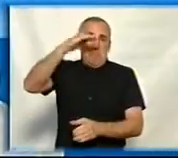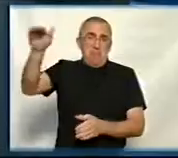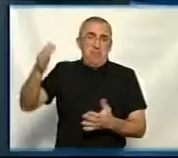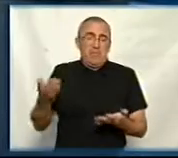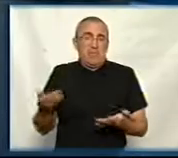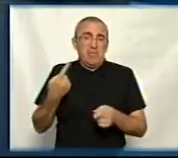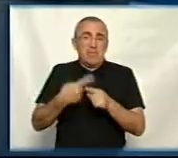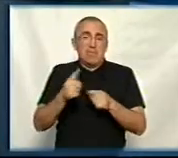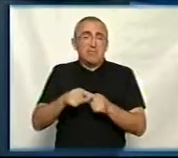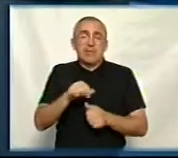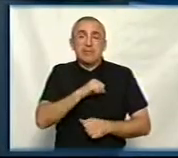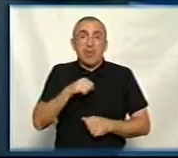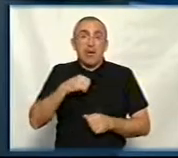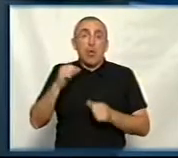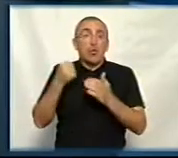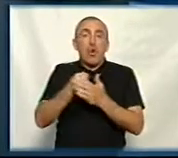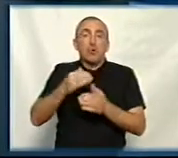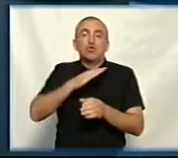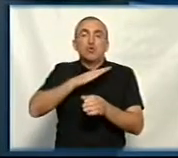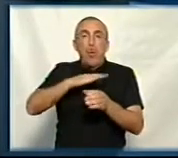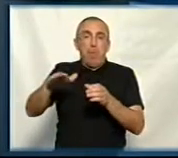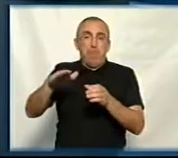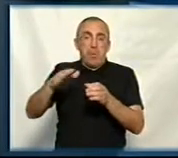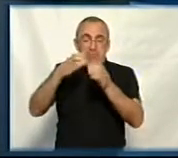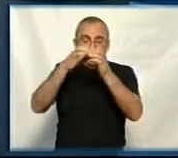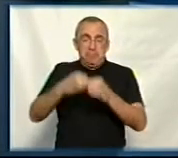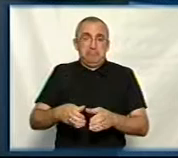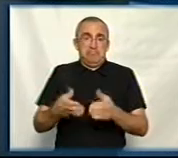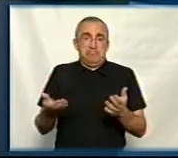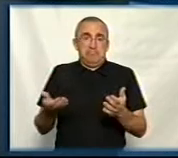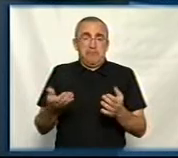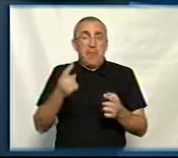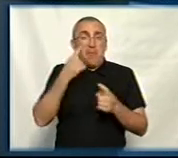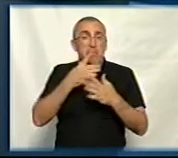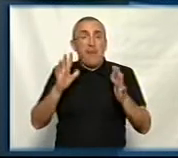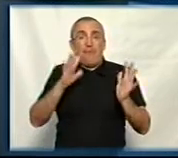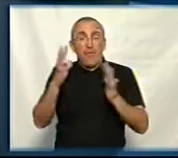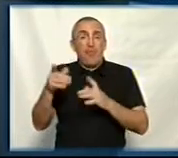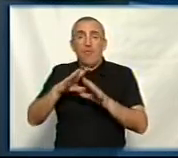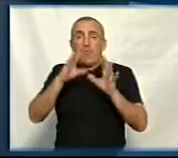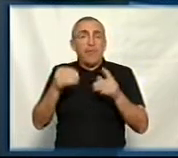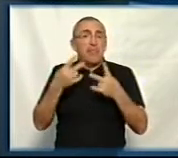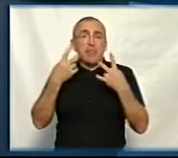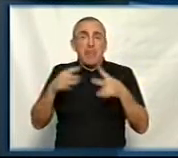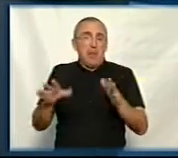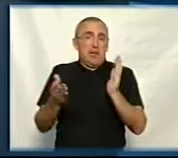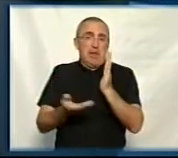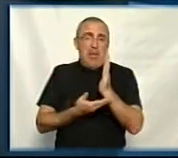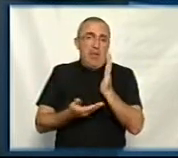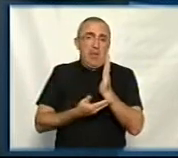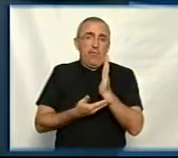Тобто це оця сама обрізка до стовпа, так би мовити, яка в більшості випадків взагалі не потрібна. Дереву –